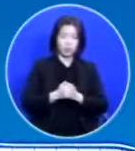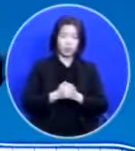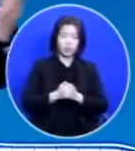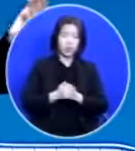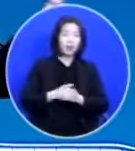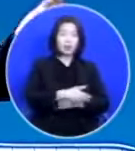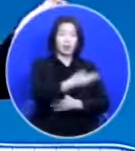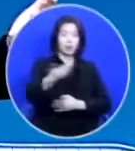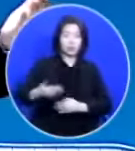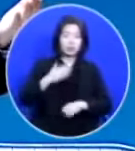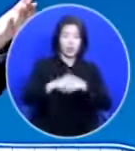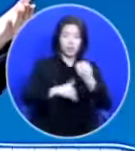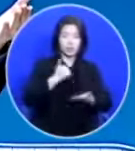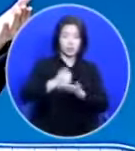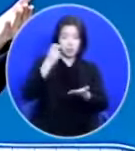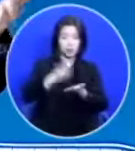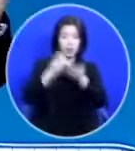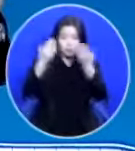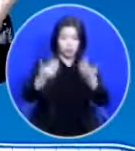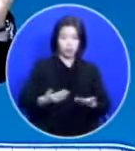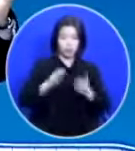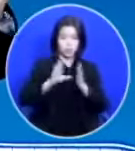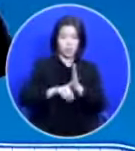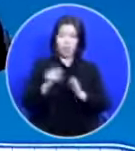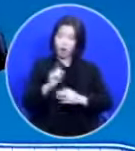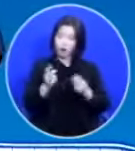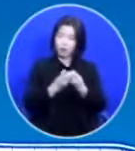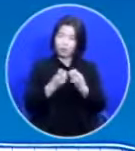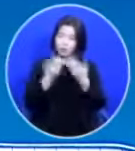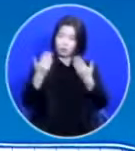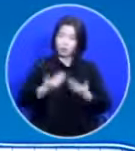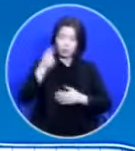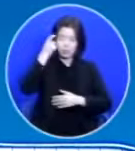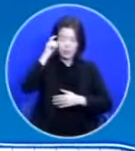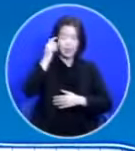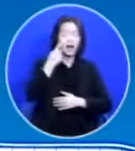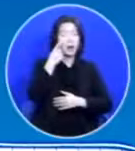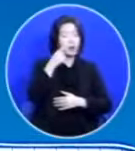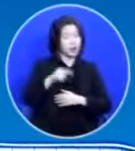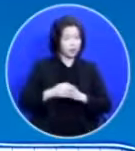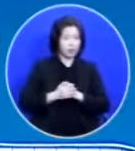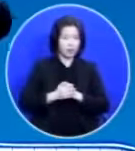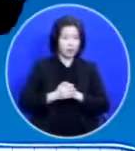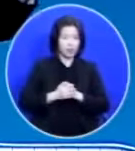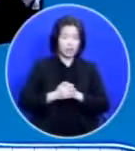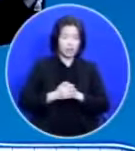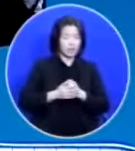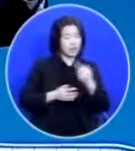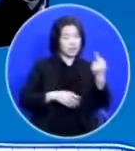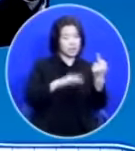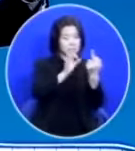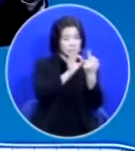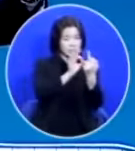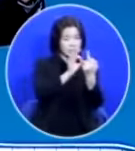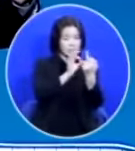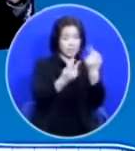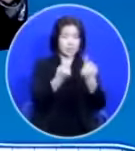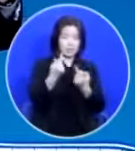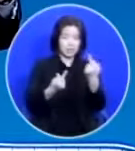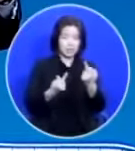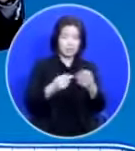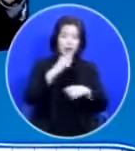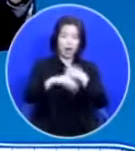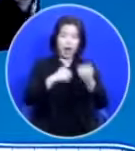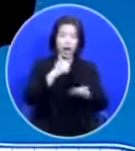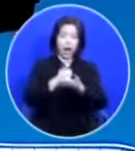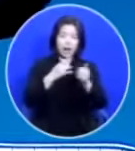여러분 하나님이 율법을 주실 때 어떻게 주셨는지를 한번 생각해 보셔야 됩니다 신의 산에서 하나님께서